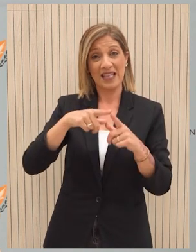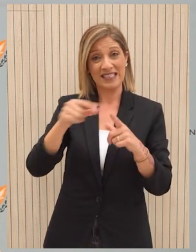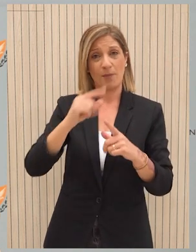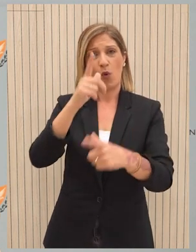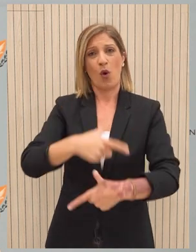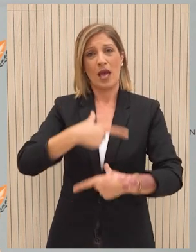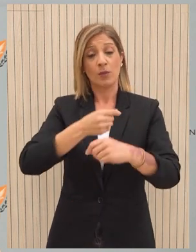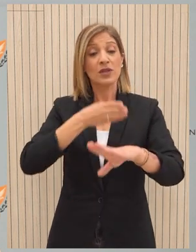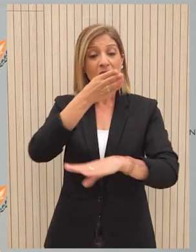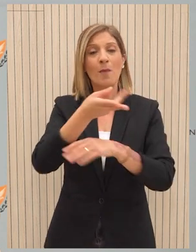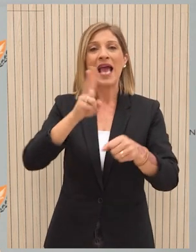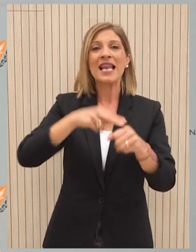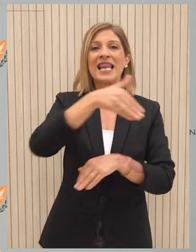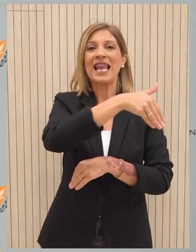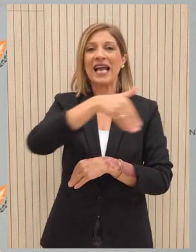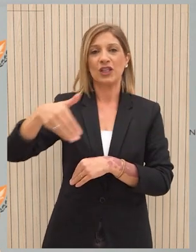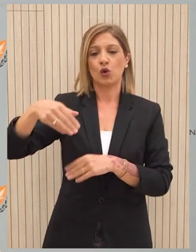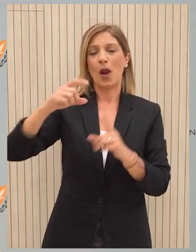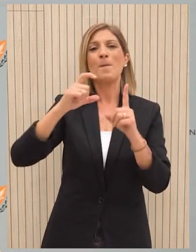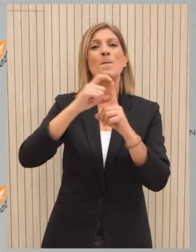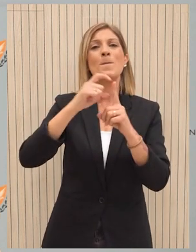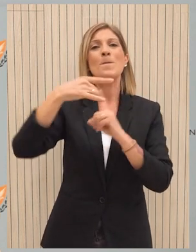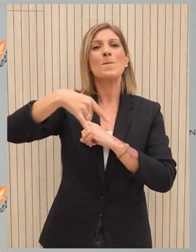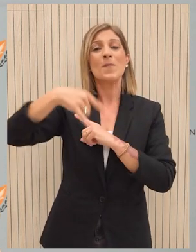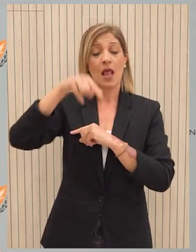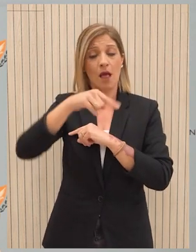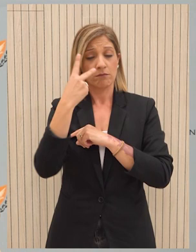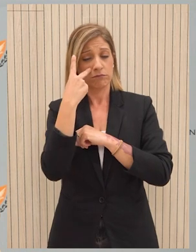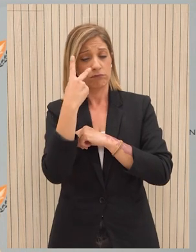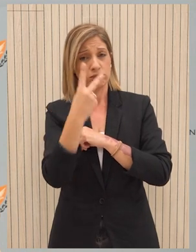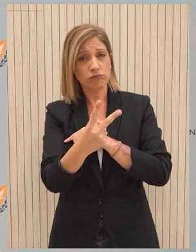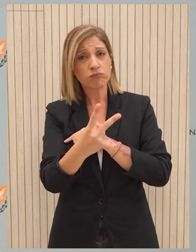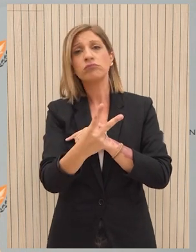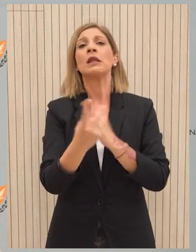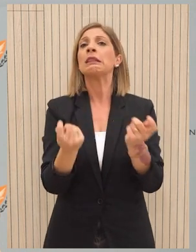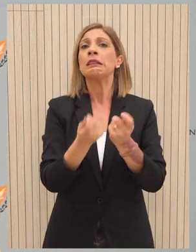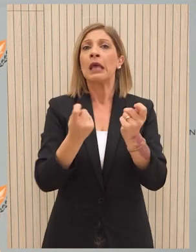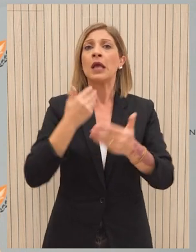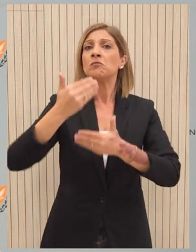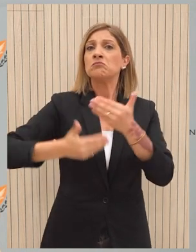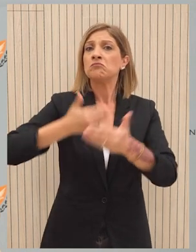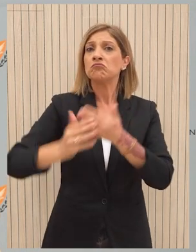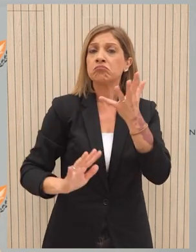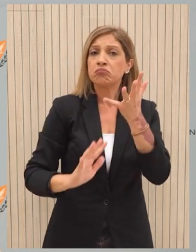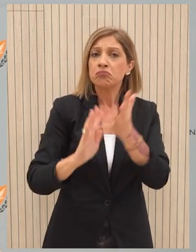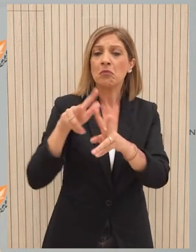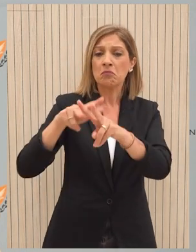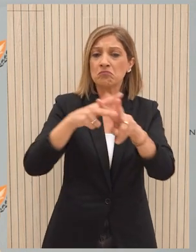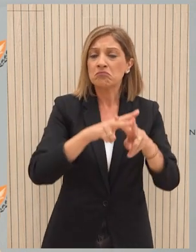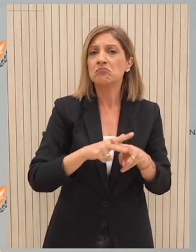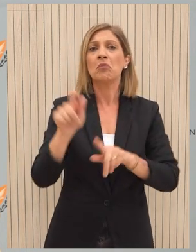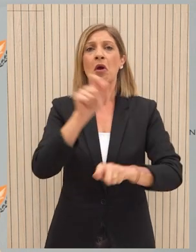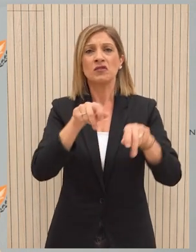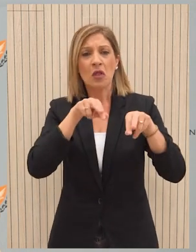επισκεφθεί την νεκρή ζώνη στην περιοχή της Πύλας, όπου θα έχει την ευκαιρία να δει την υποεξέλιξη πρόοδων εργασιών σύμφωνα με τις